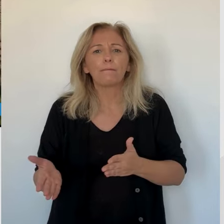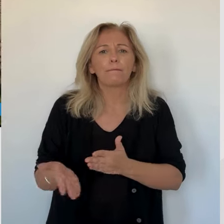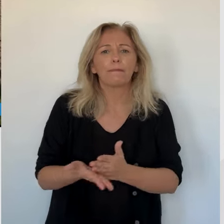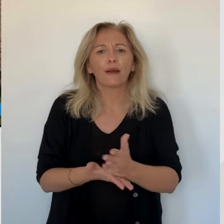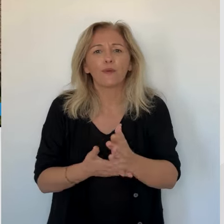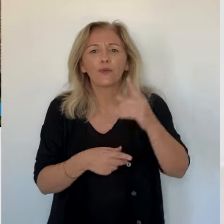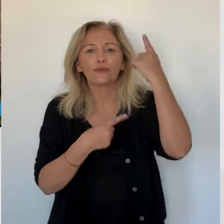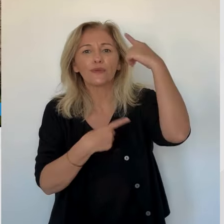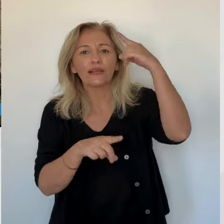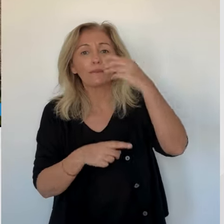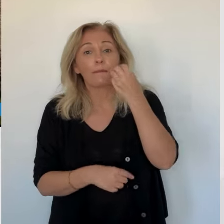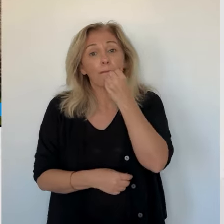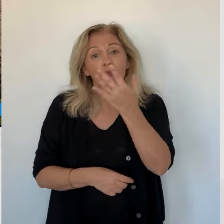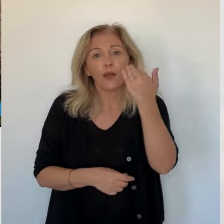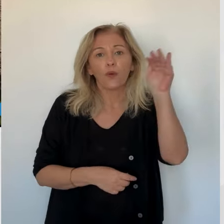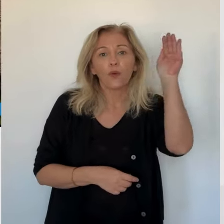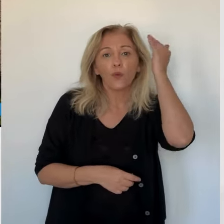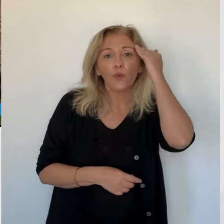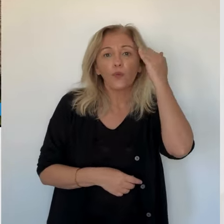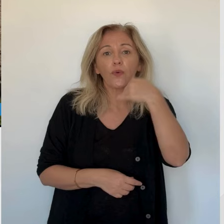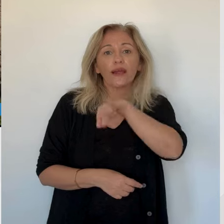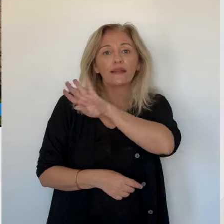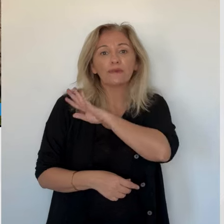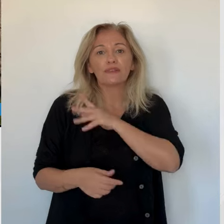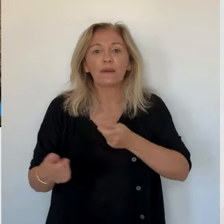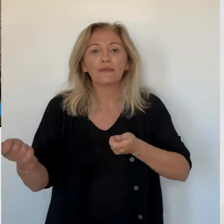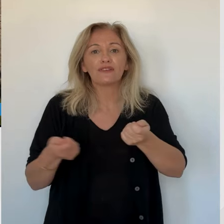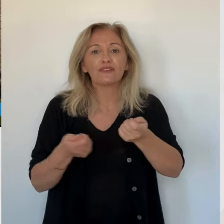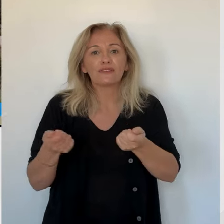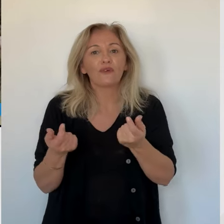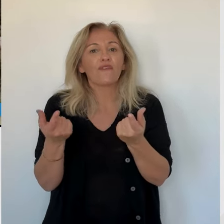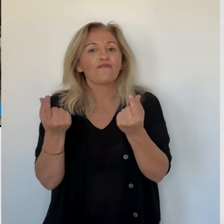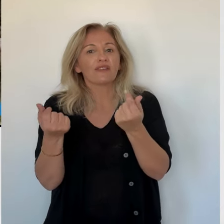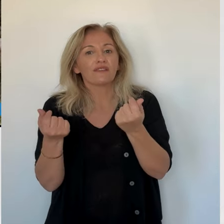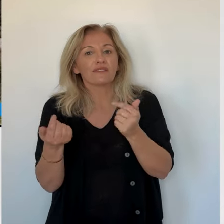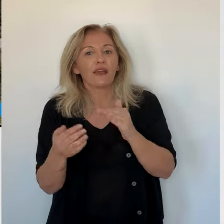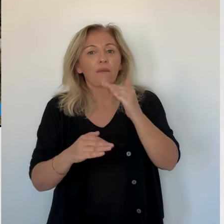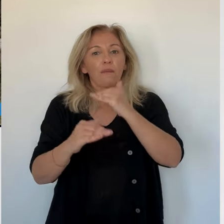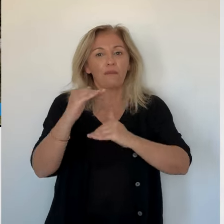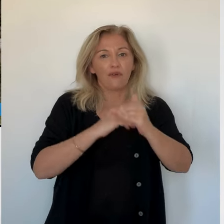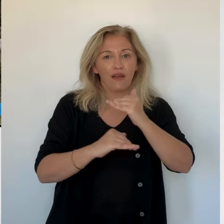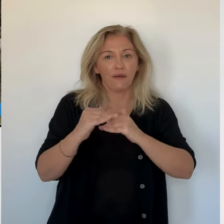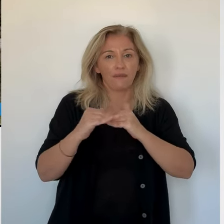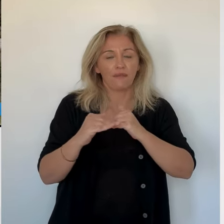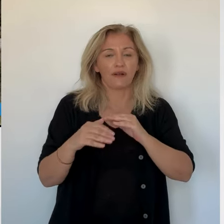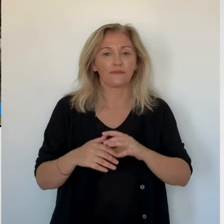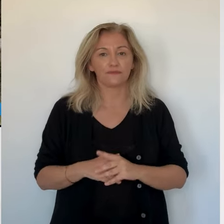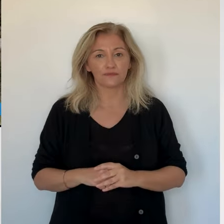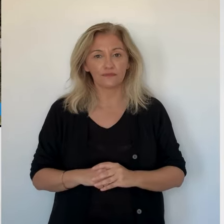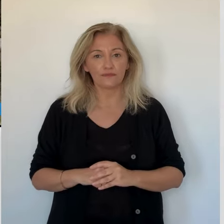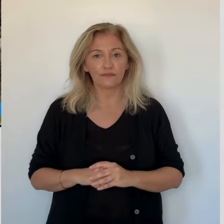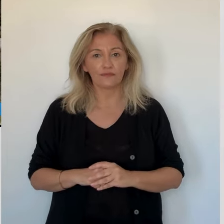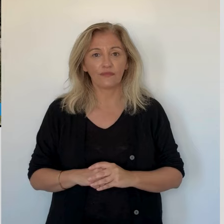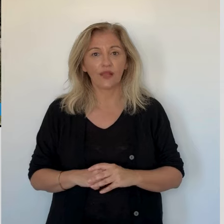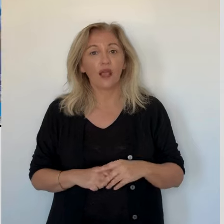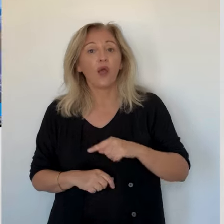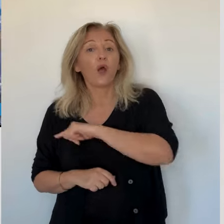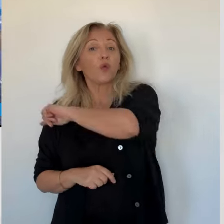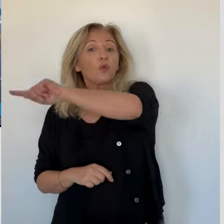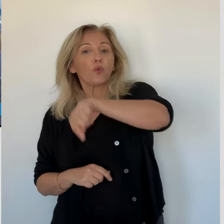sont déjà installés dans les usages touristiques et qui sera le gestionnaire financier du programme. Nous sommes